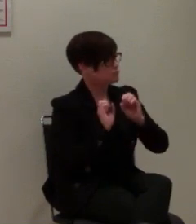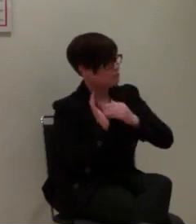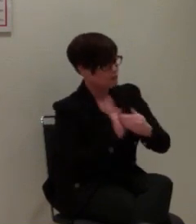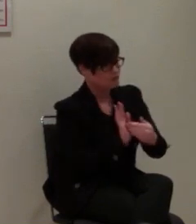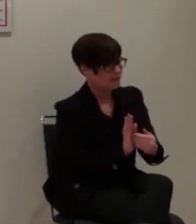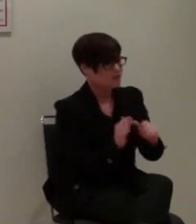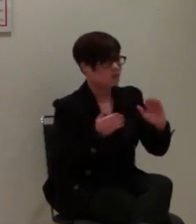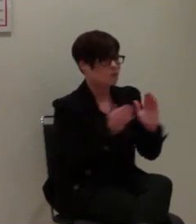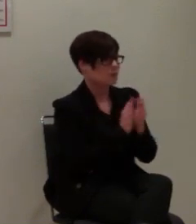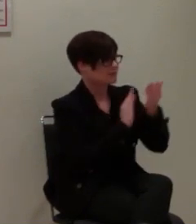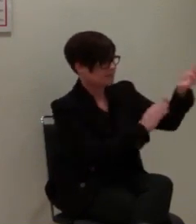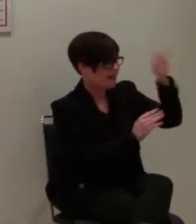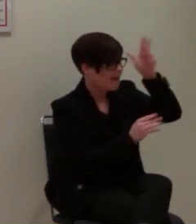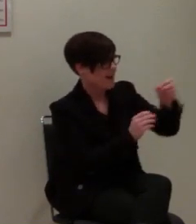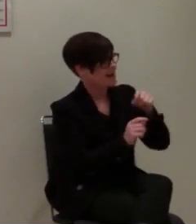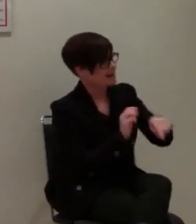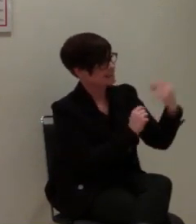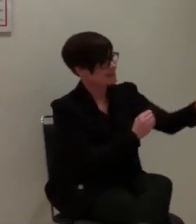kurz das Wort an Herrn Keller.